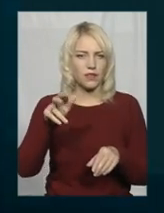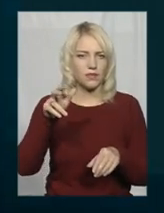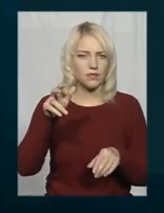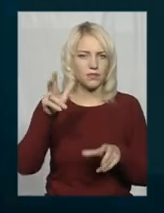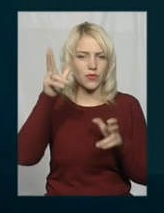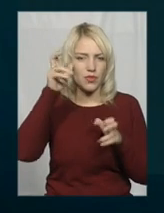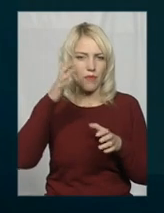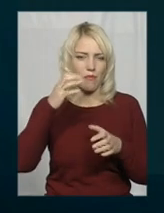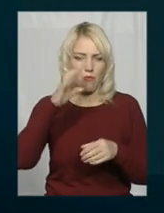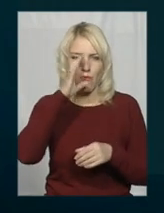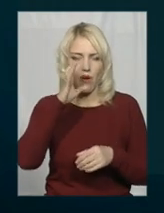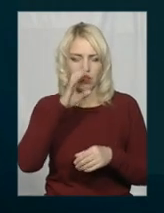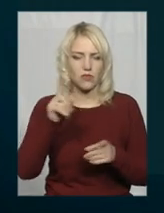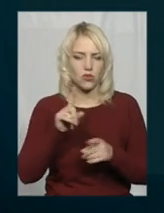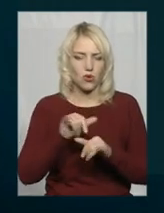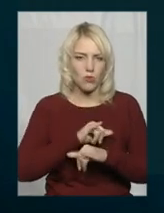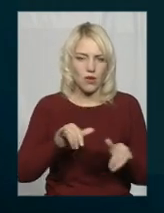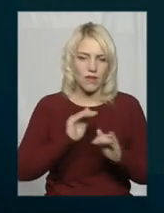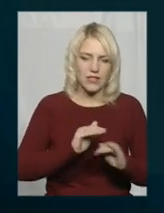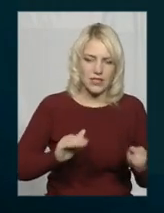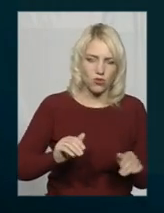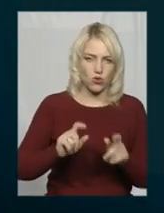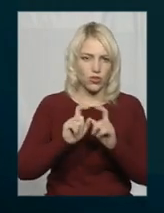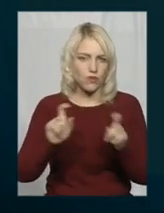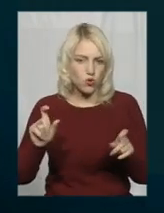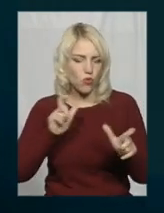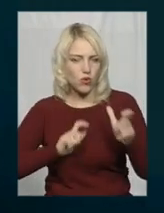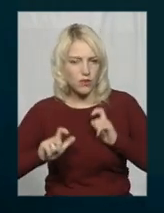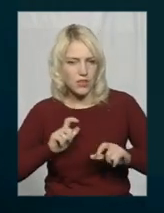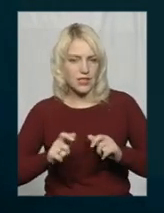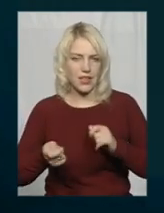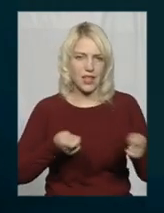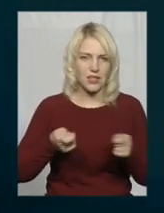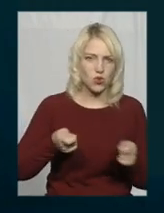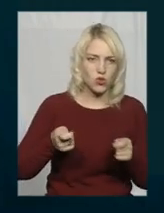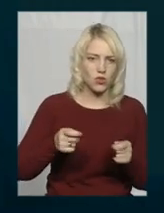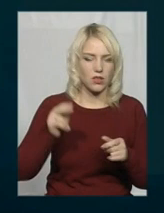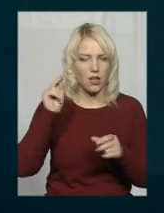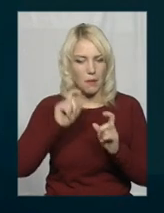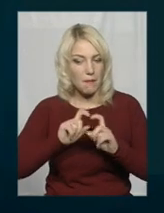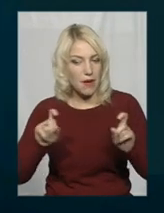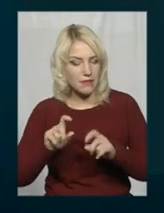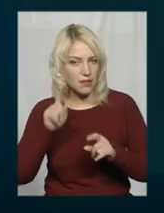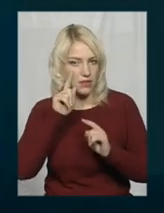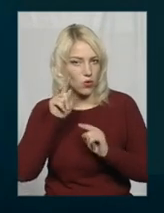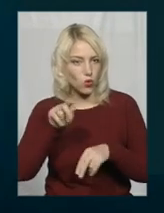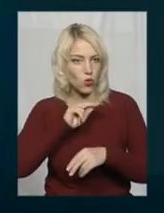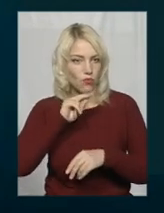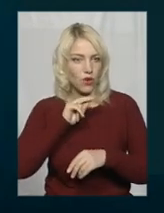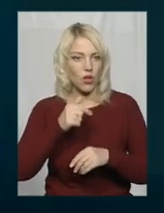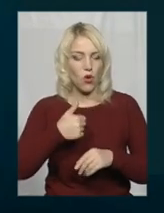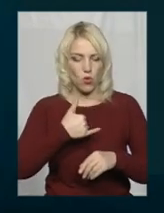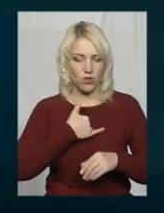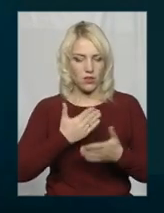школах, в університетах, на дискотеках, навіть в наш магазинах. Звернуло на це увагу, тому що ми маємо покликання